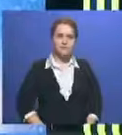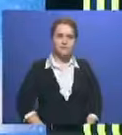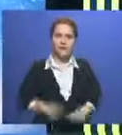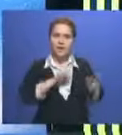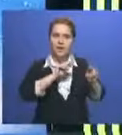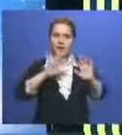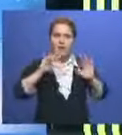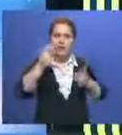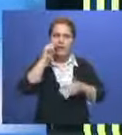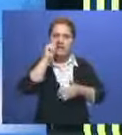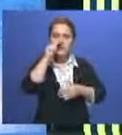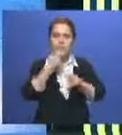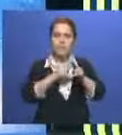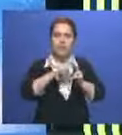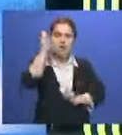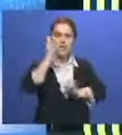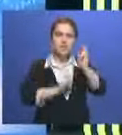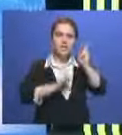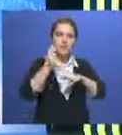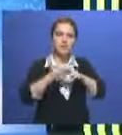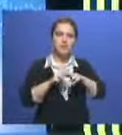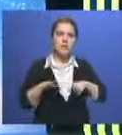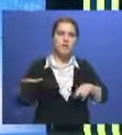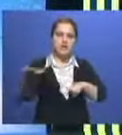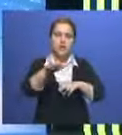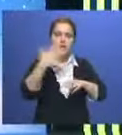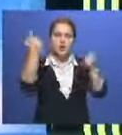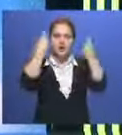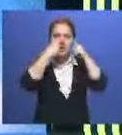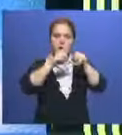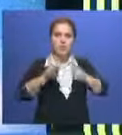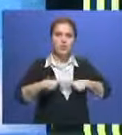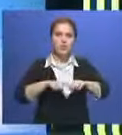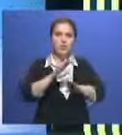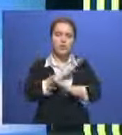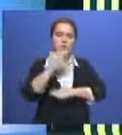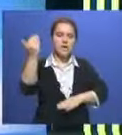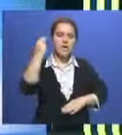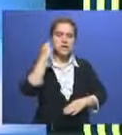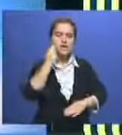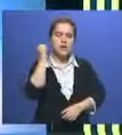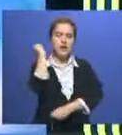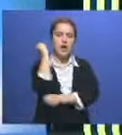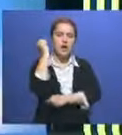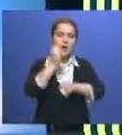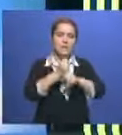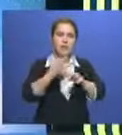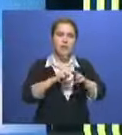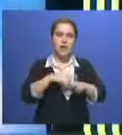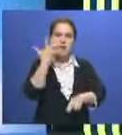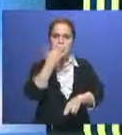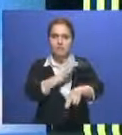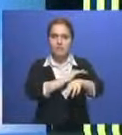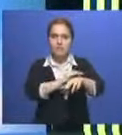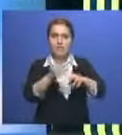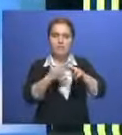ЧП в Шимкенте на арматурном заводе, расположенном на территории индустриальной зоны, погиб китайский рабочий. Ожоги, полученные